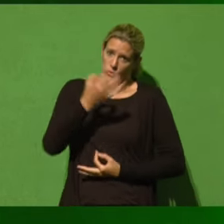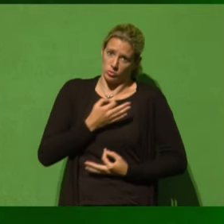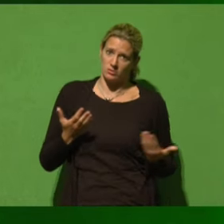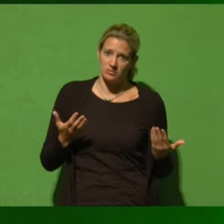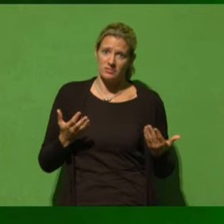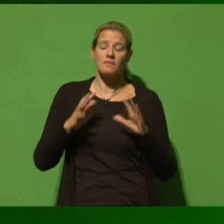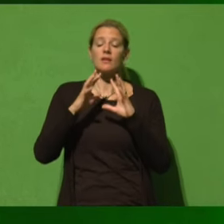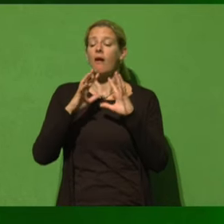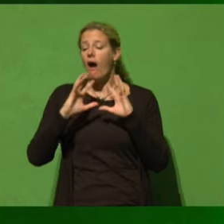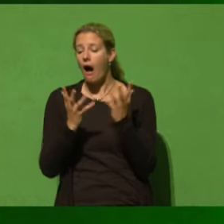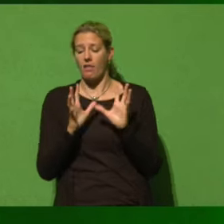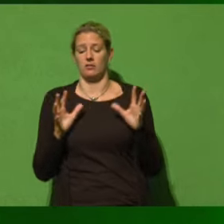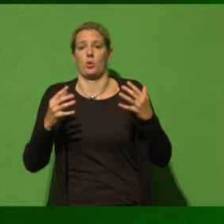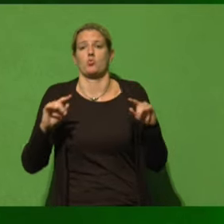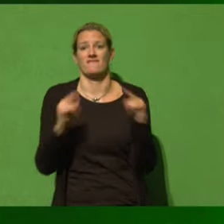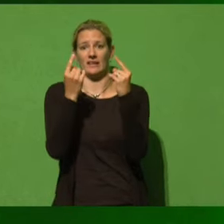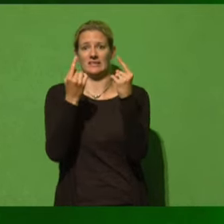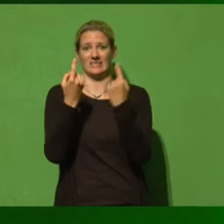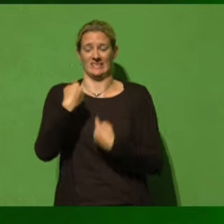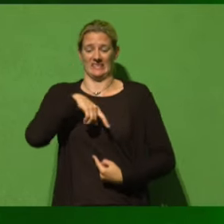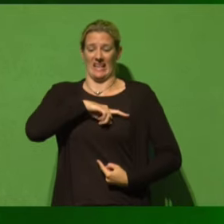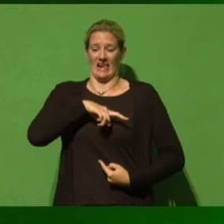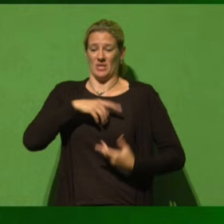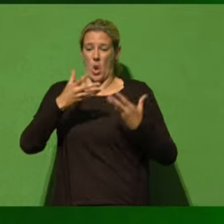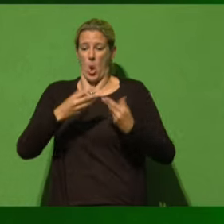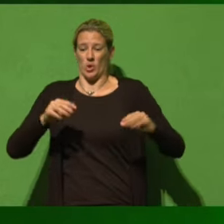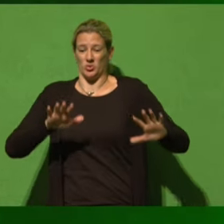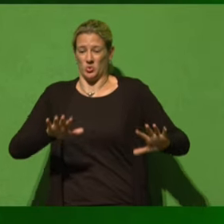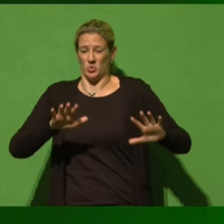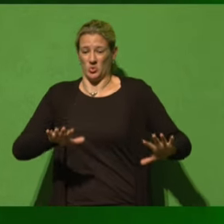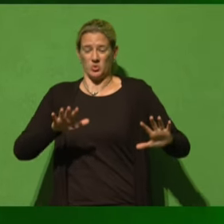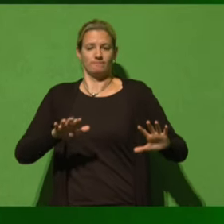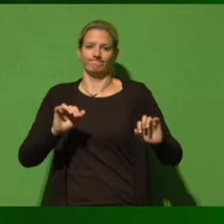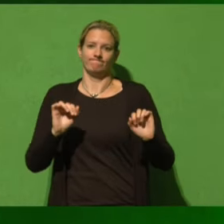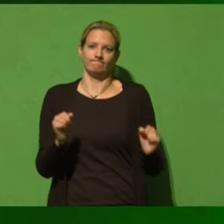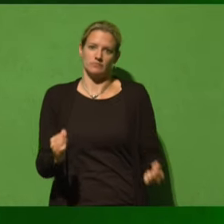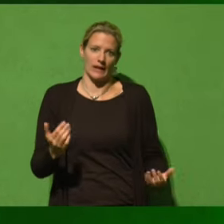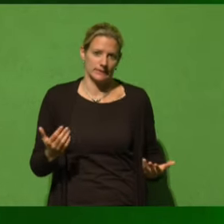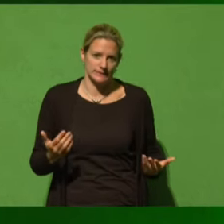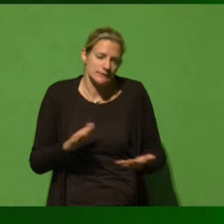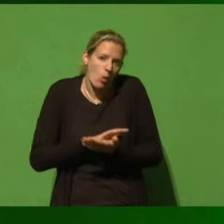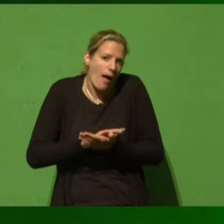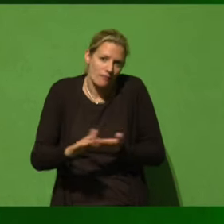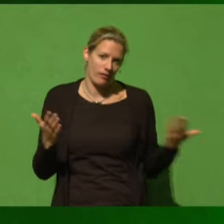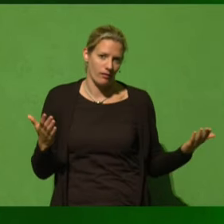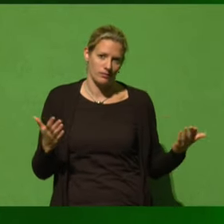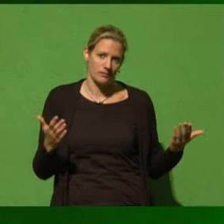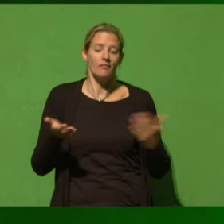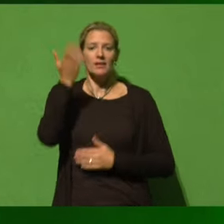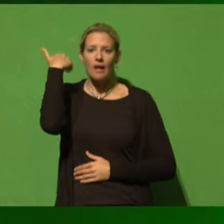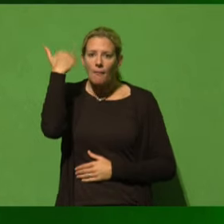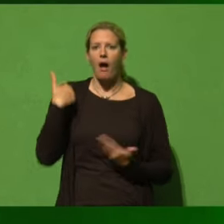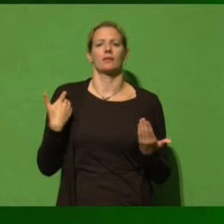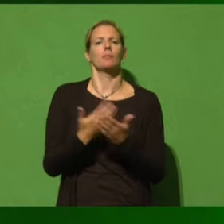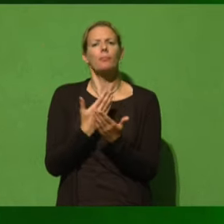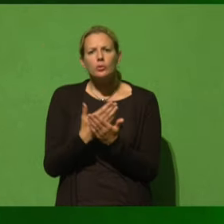nicht alle Konflikte, selbst wenn man sich wirklich bemüht, auf die ohne weiteres lösen kann. Wir haben sehr, sehr darum gerungen, den